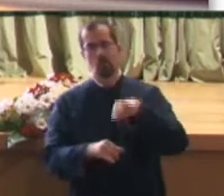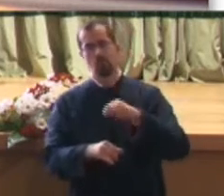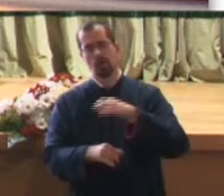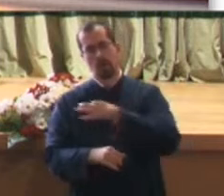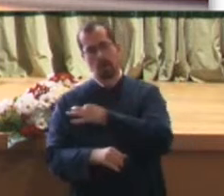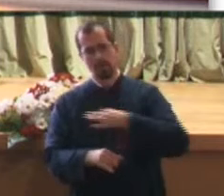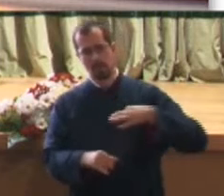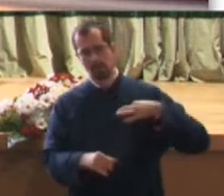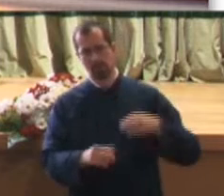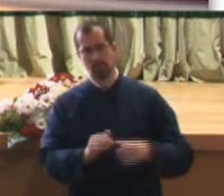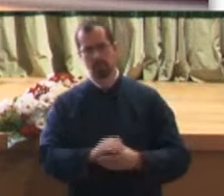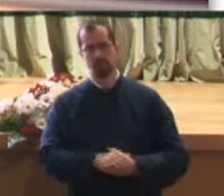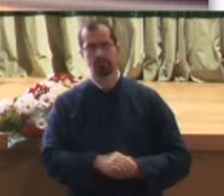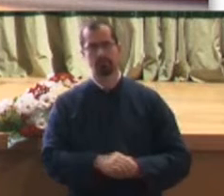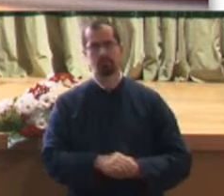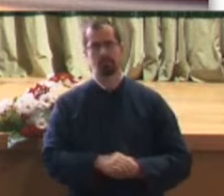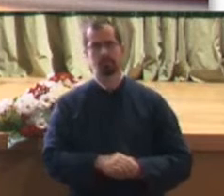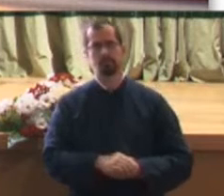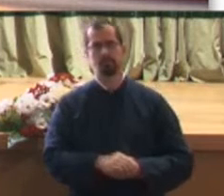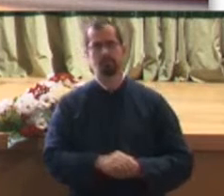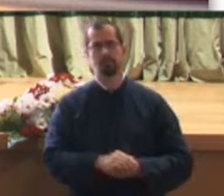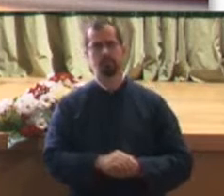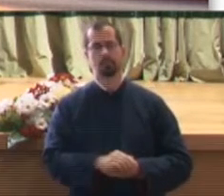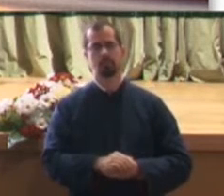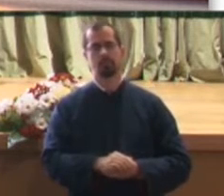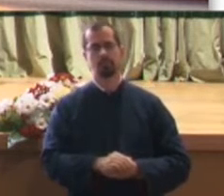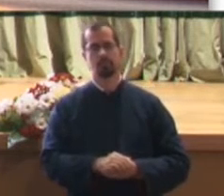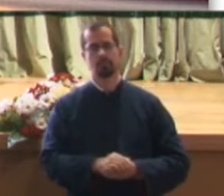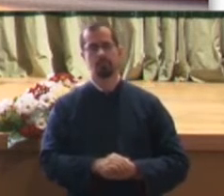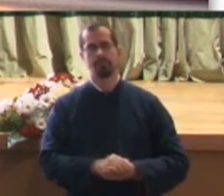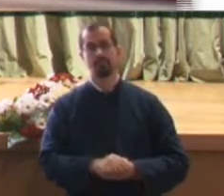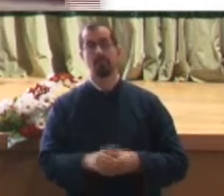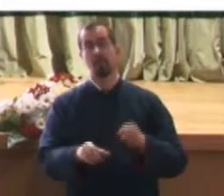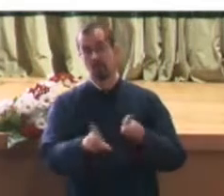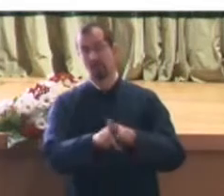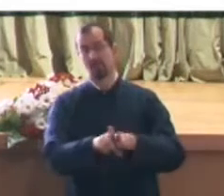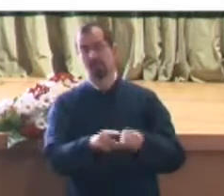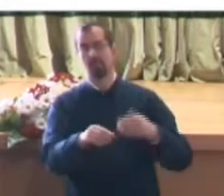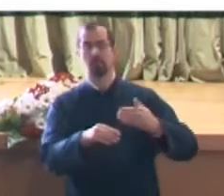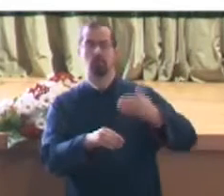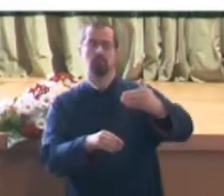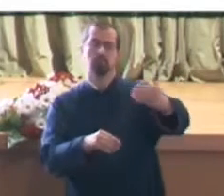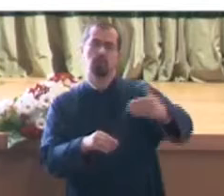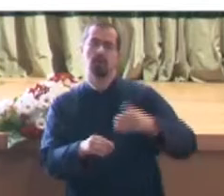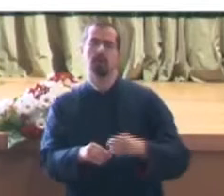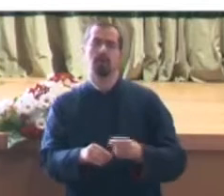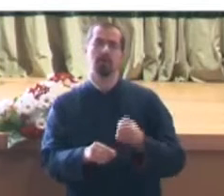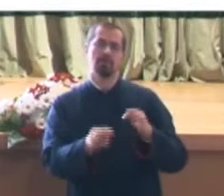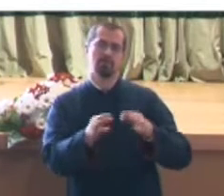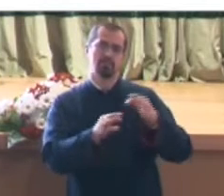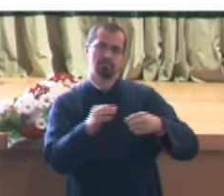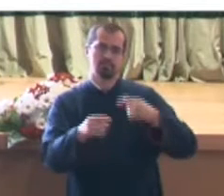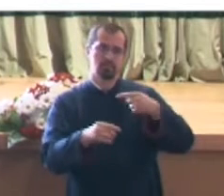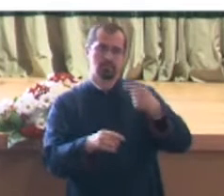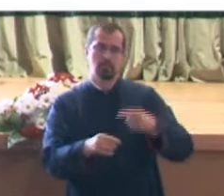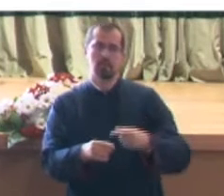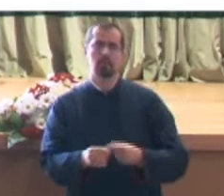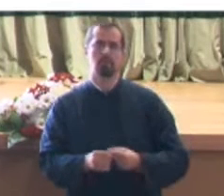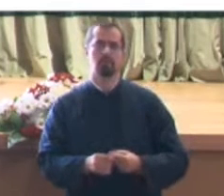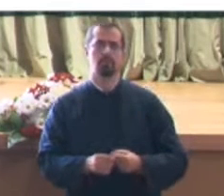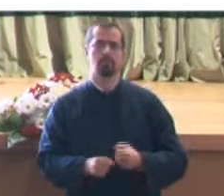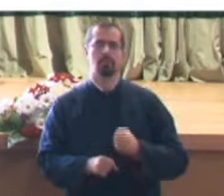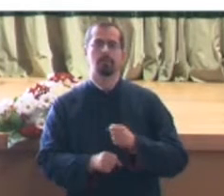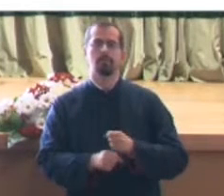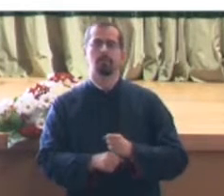și de asemenea avem în derulare contractul privind realizarea stației de